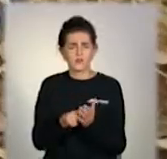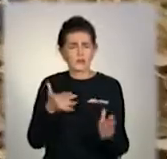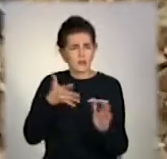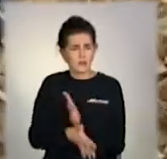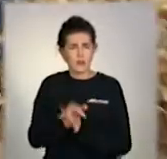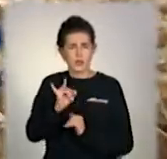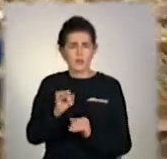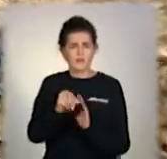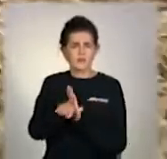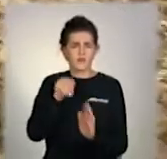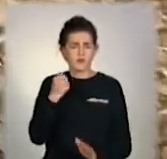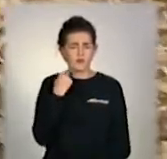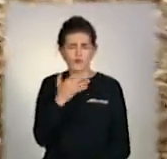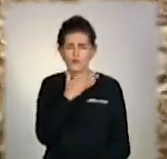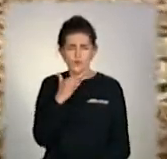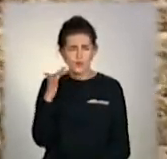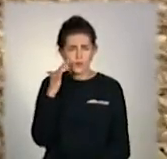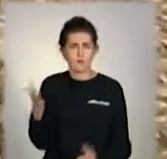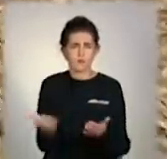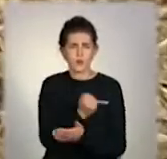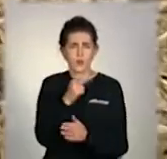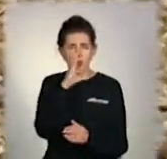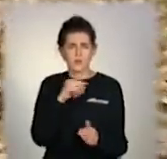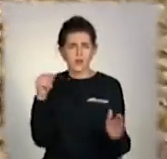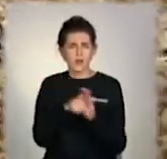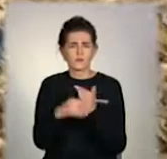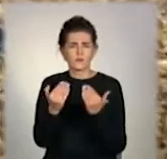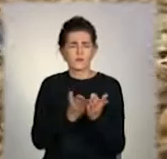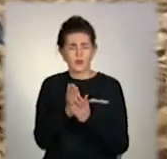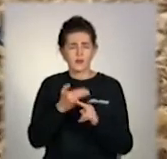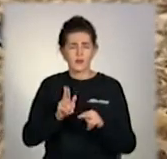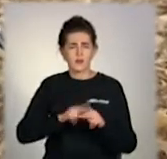Ще й заборгували. Лише оперативне втручання зберегло. чоловікові життя.